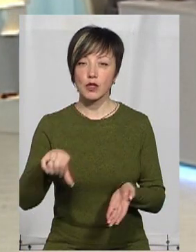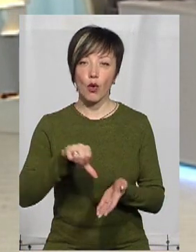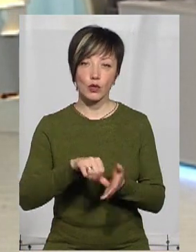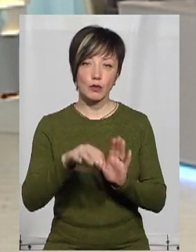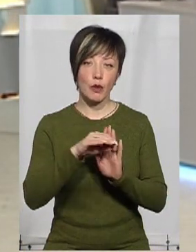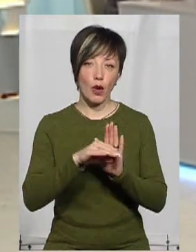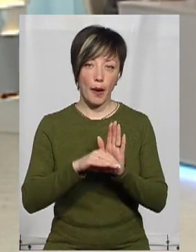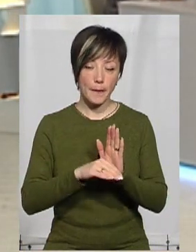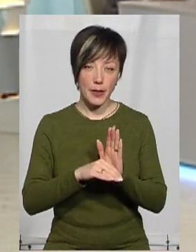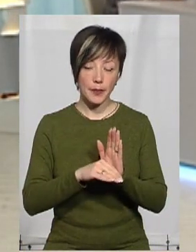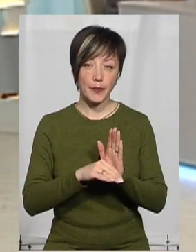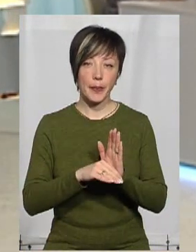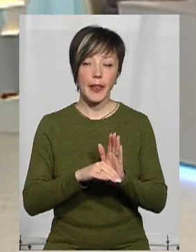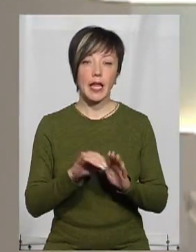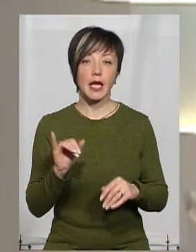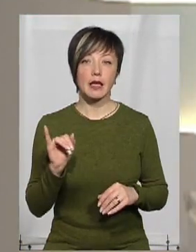участь у програмі.